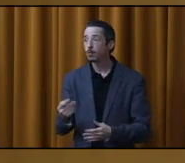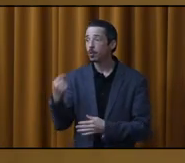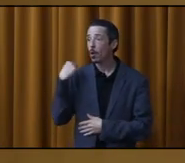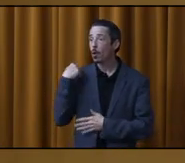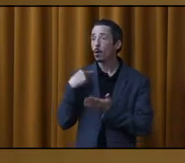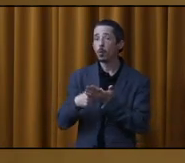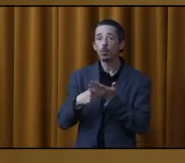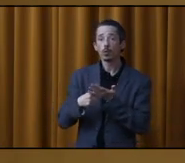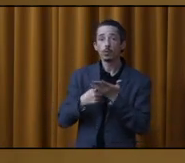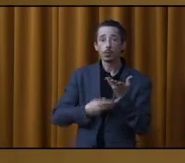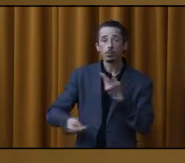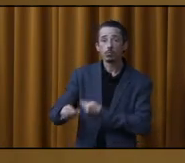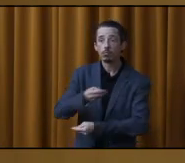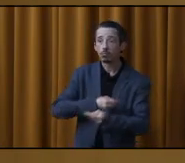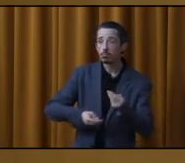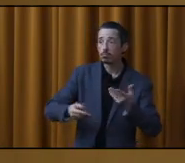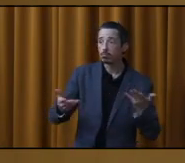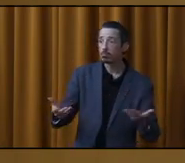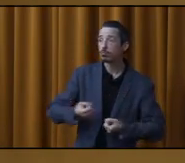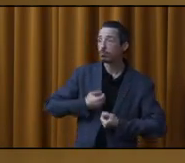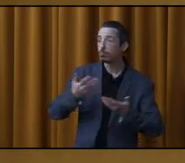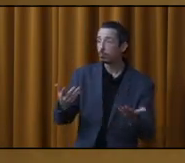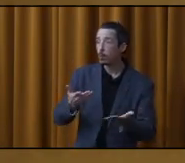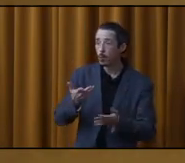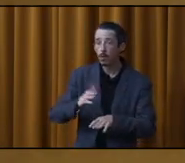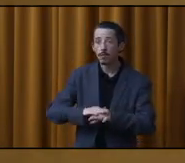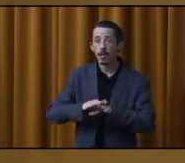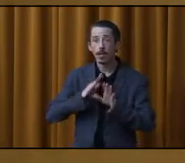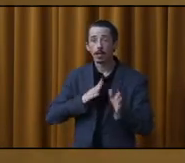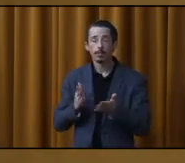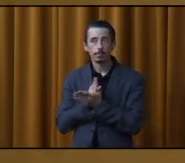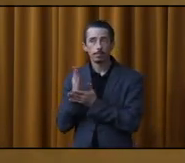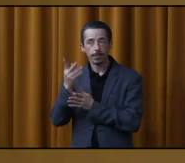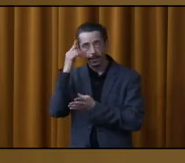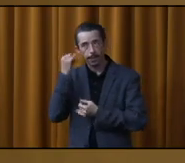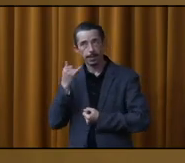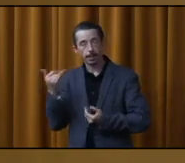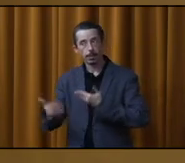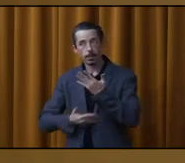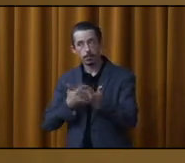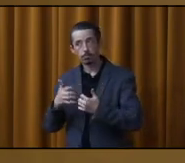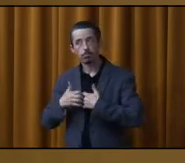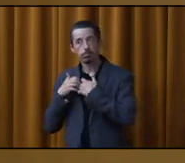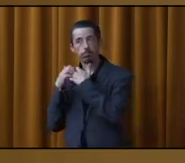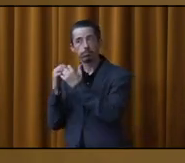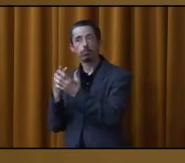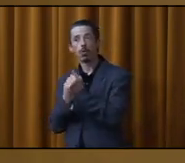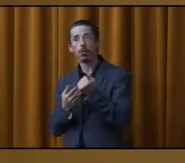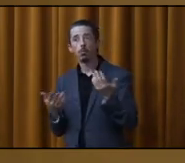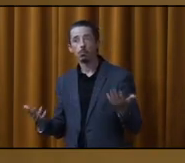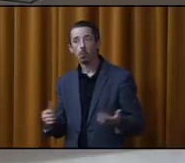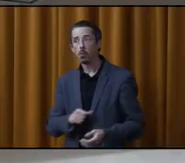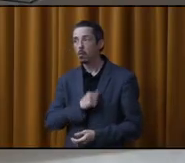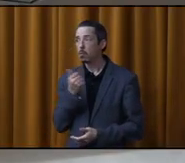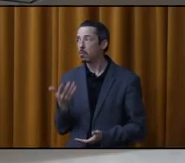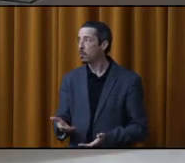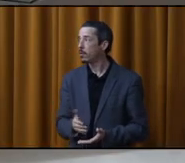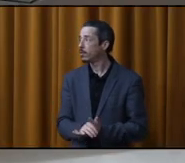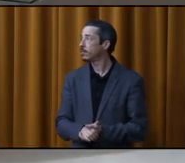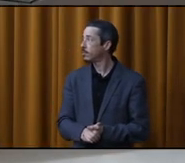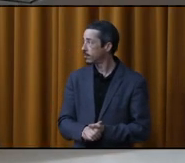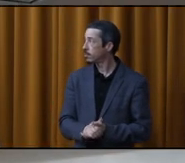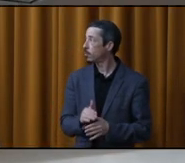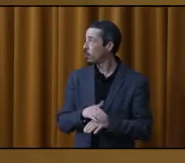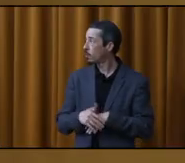consultation, qui nous ont donné leur avis, qui nous ont orientés. Donc, c'est vraiment un travail qui a été co-construit puis très heureuse de ça aujourd'hui. Bien,